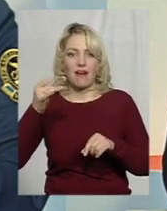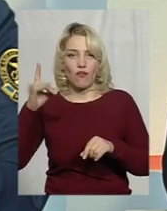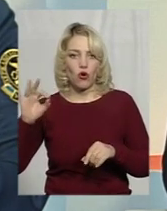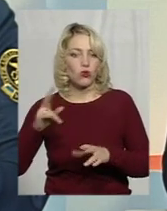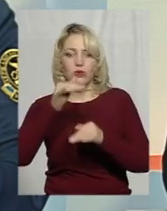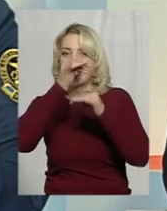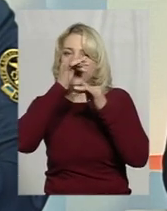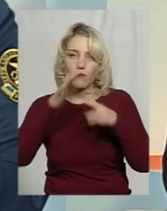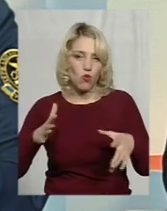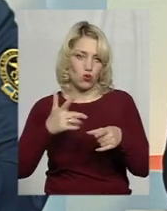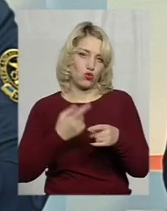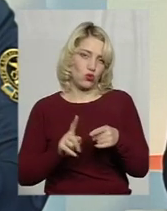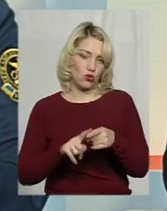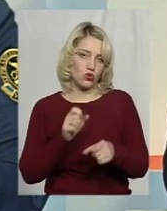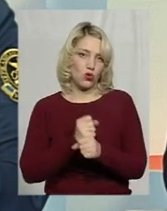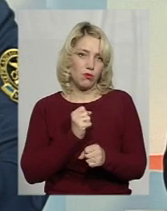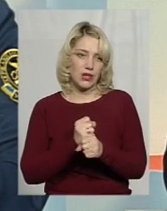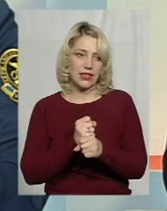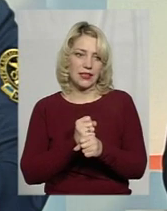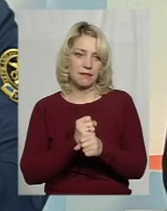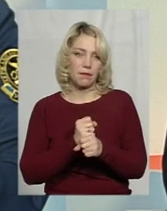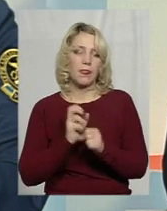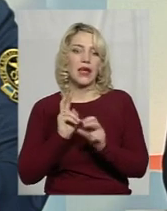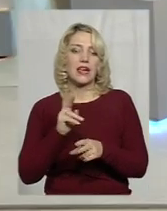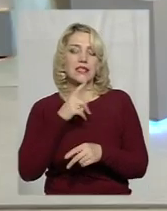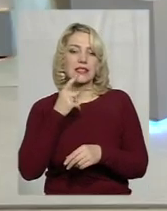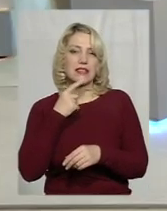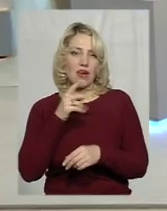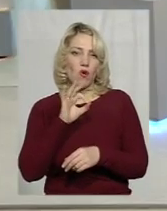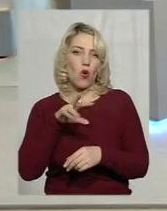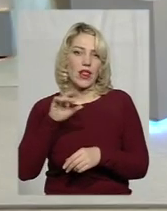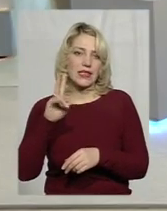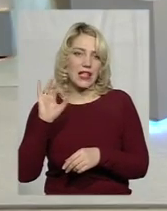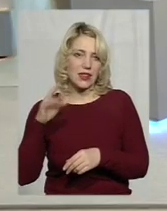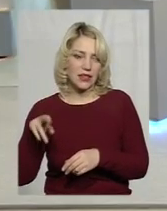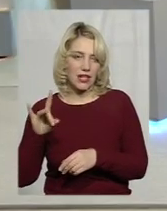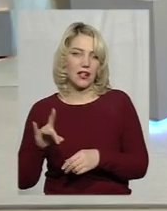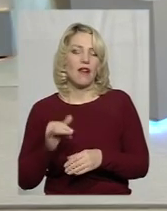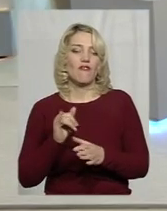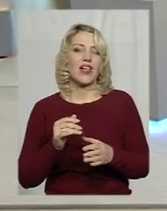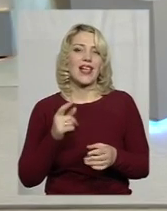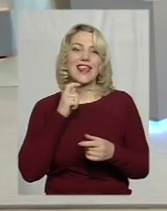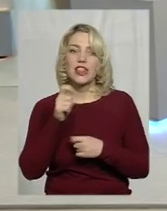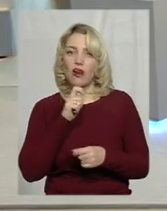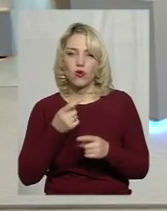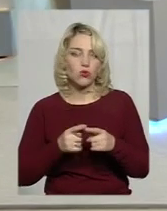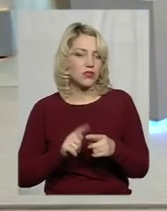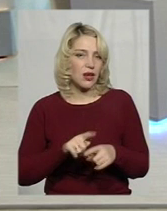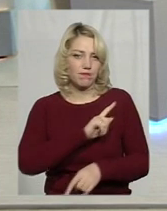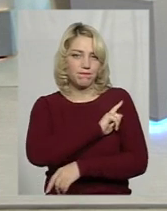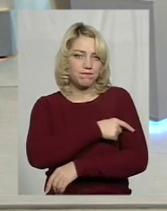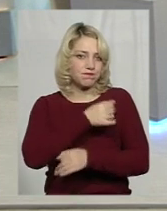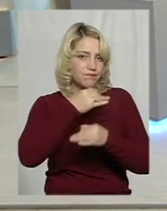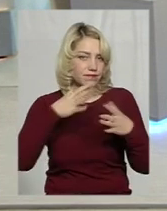зможуть цього зробити. І, як сказав Олександр в інтерв'ю, що для нього це непомірні